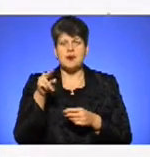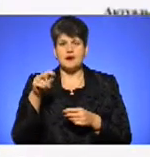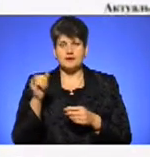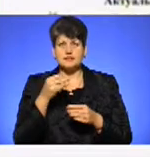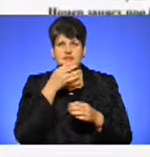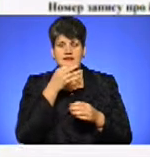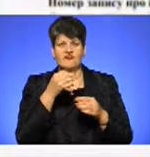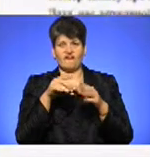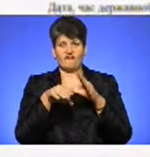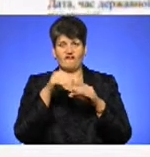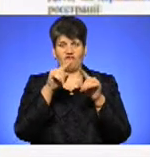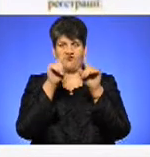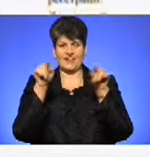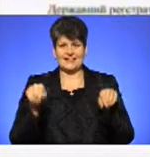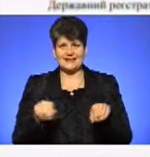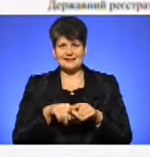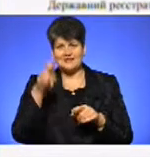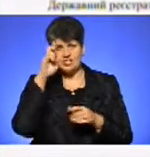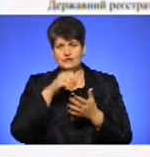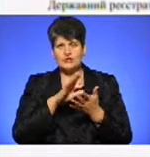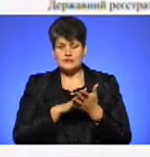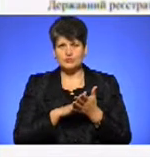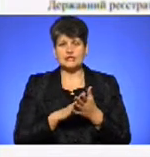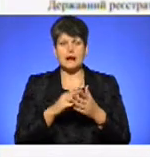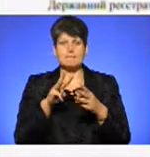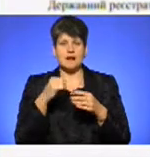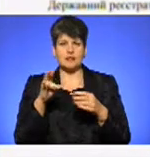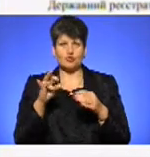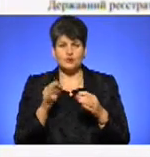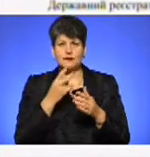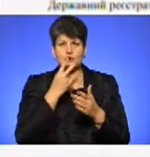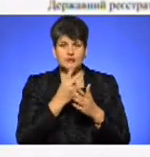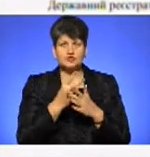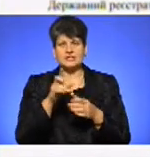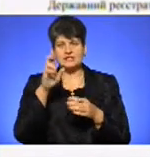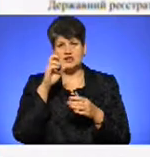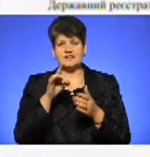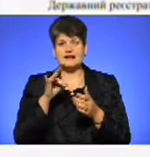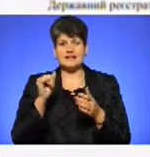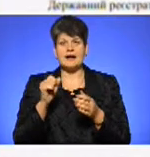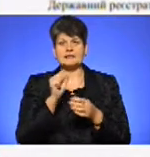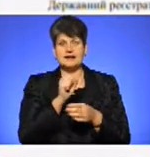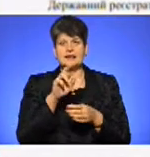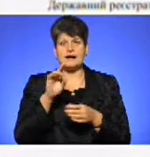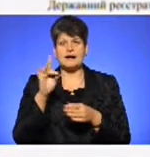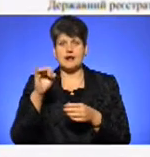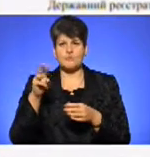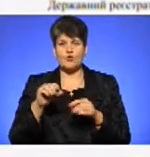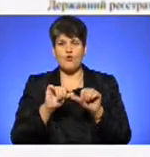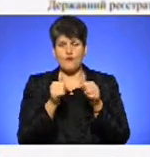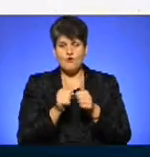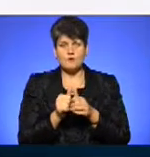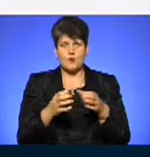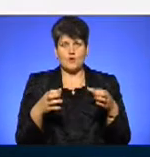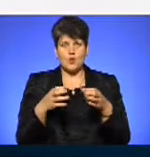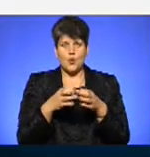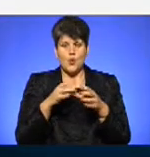витяг з держреєстру речових прав на нерухоме майно, де вказано, що державний реєстратор Андрій Яремко оформив комплекс історико